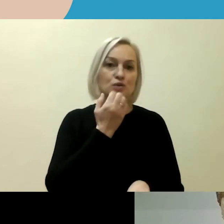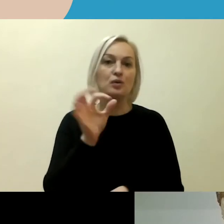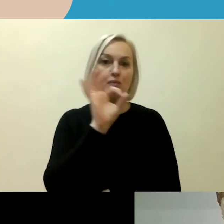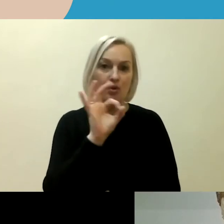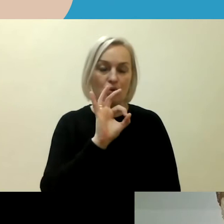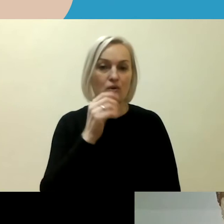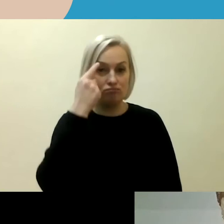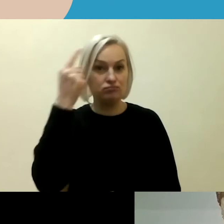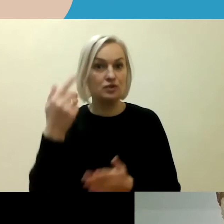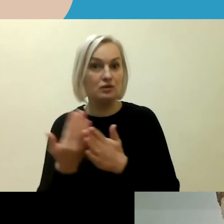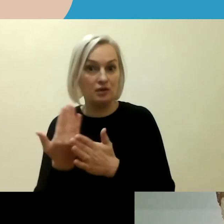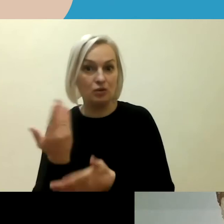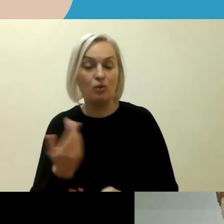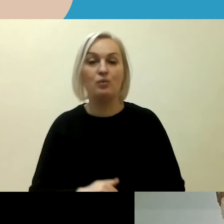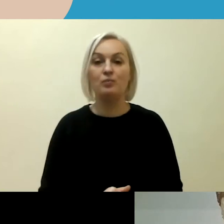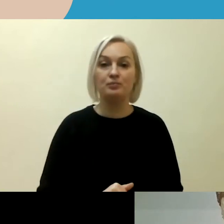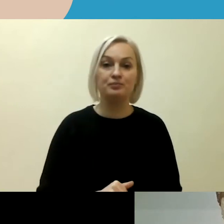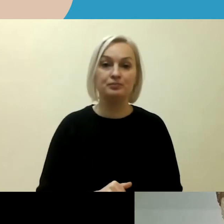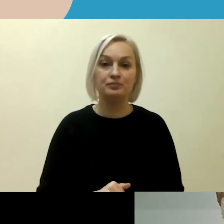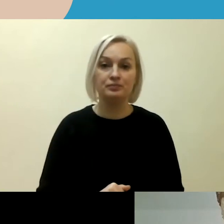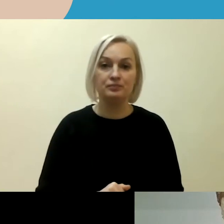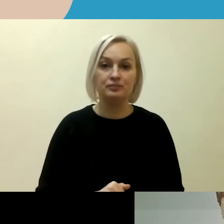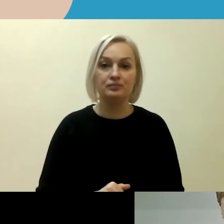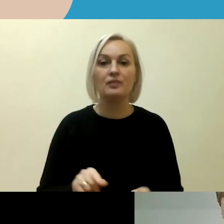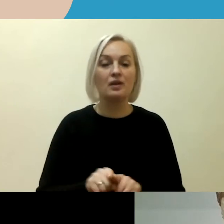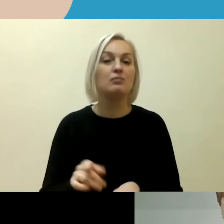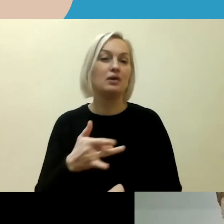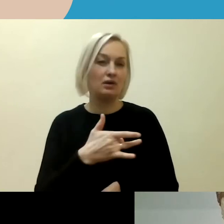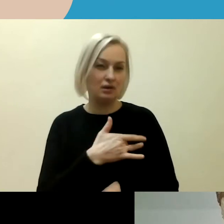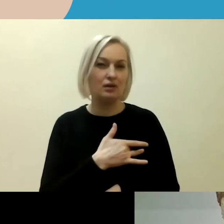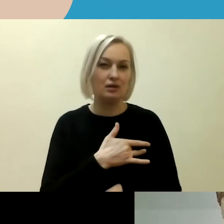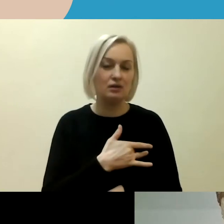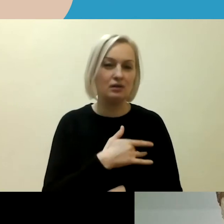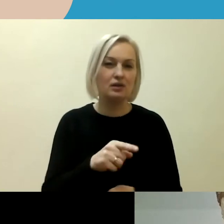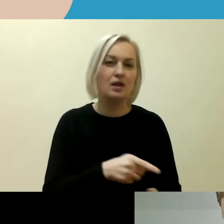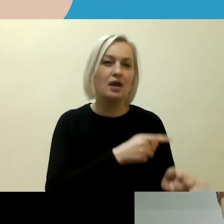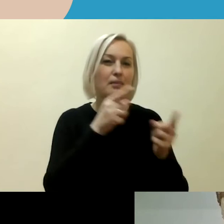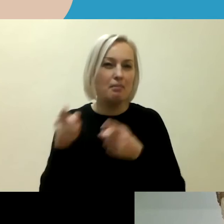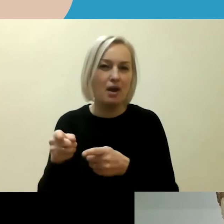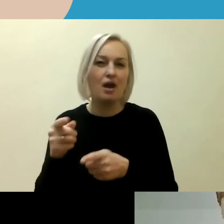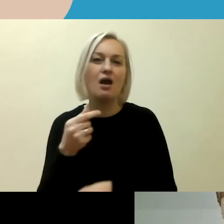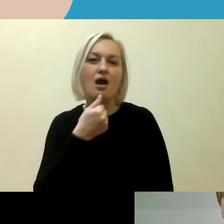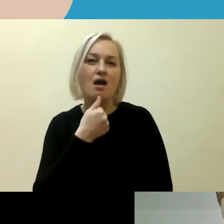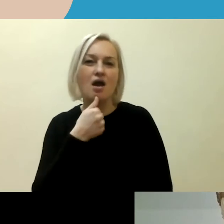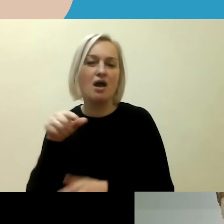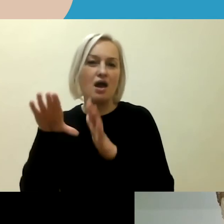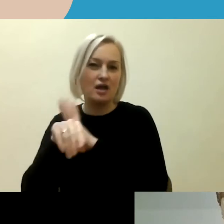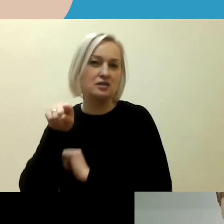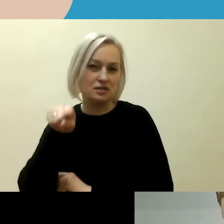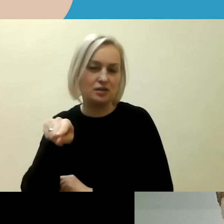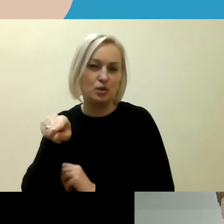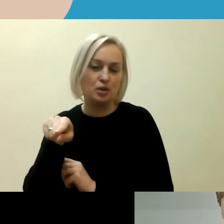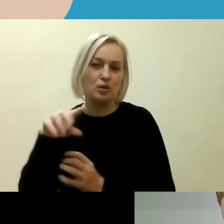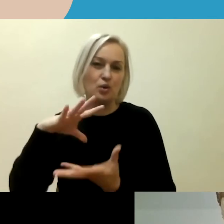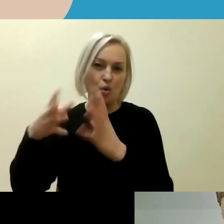iniciatyvą, ir aš manau, kad turiu įtarimų, kad jie pabandys perkelti, tai ir Estijos kontekstą, ir